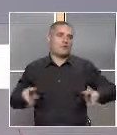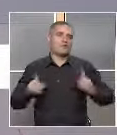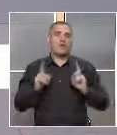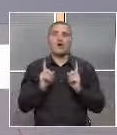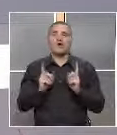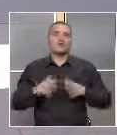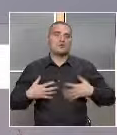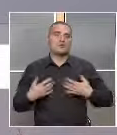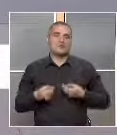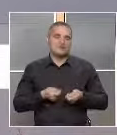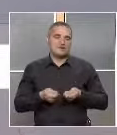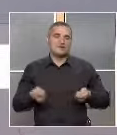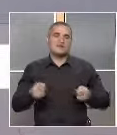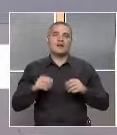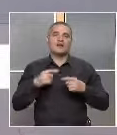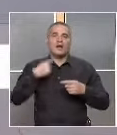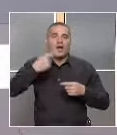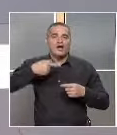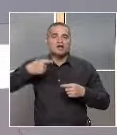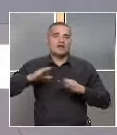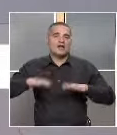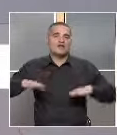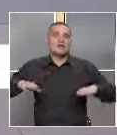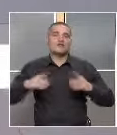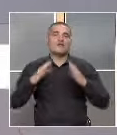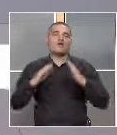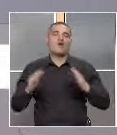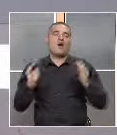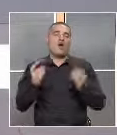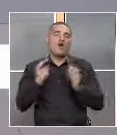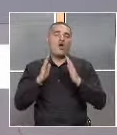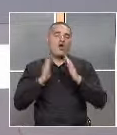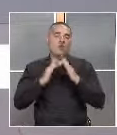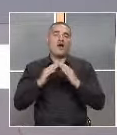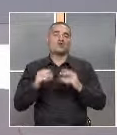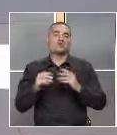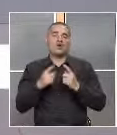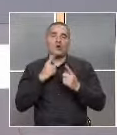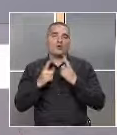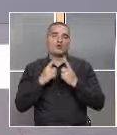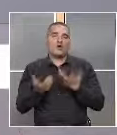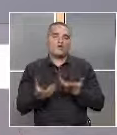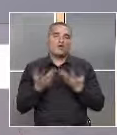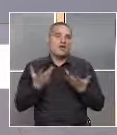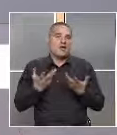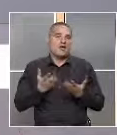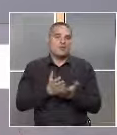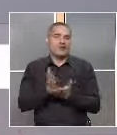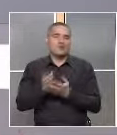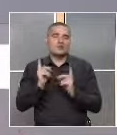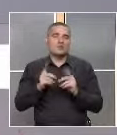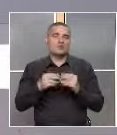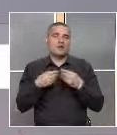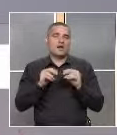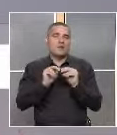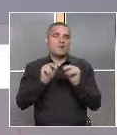които искат да стимулират речта на детето в домашни условия? Какви методи и техники може да им препоръчате